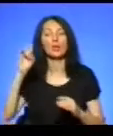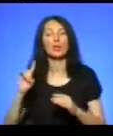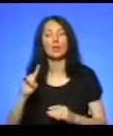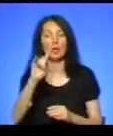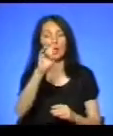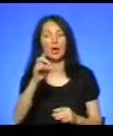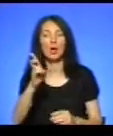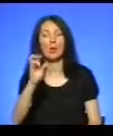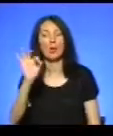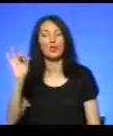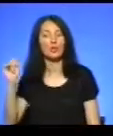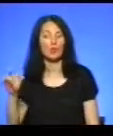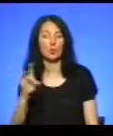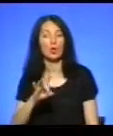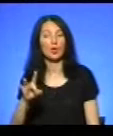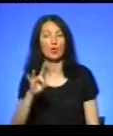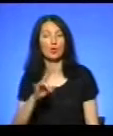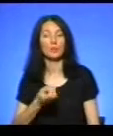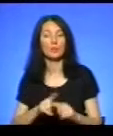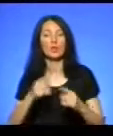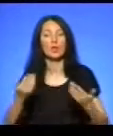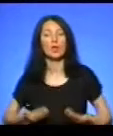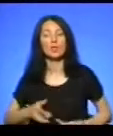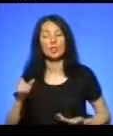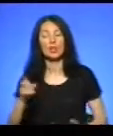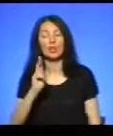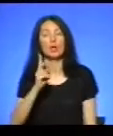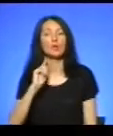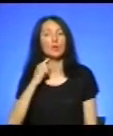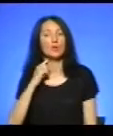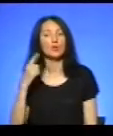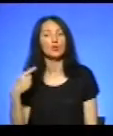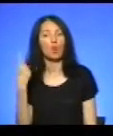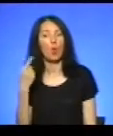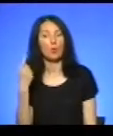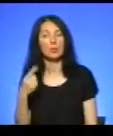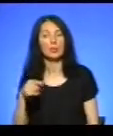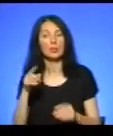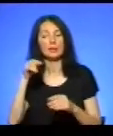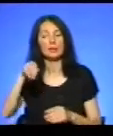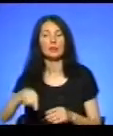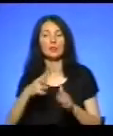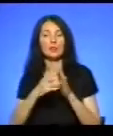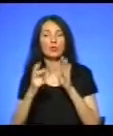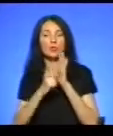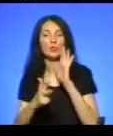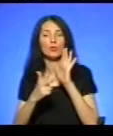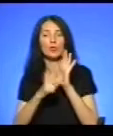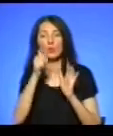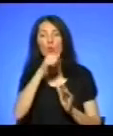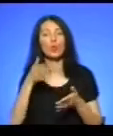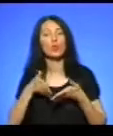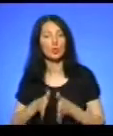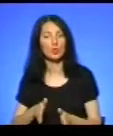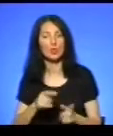Нацполіції області Андрій Василик. Це житель Кіровоградської області 1988 року народження. За словами